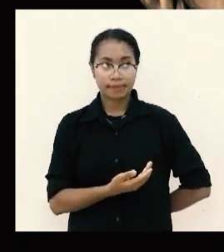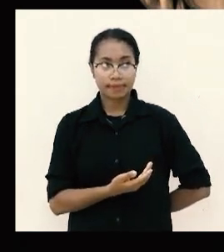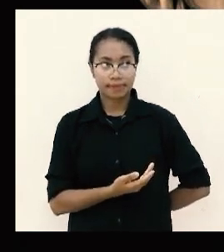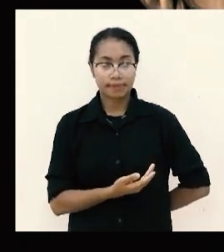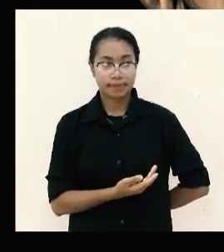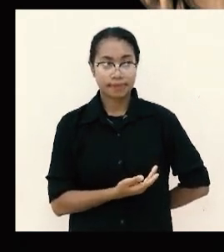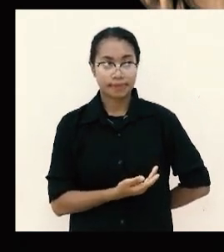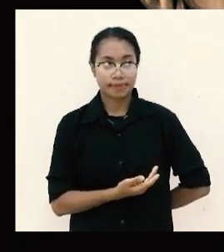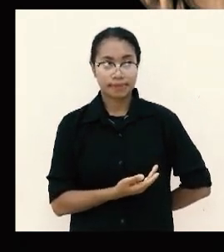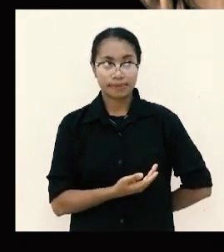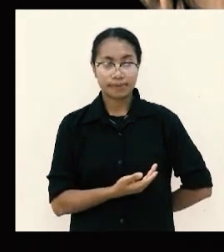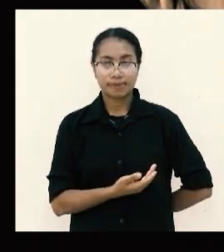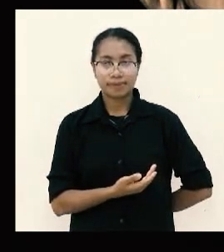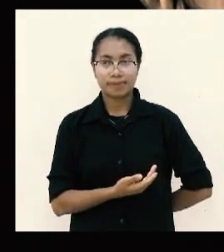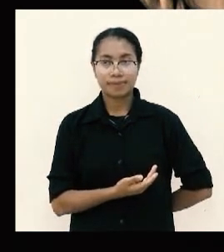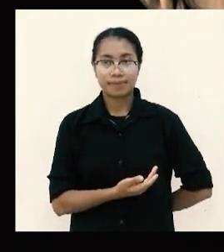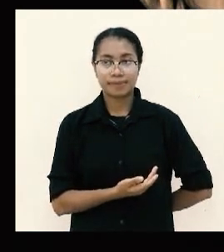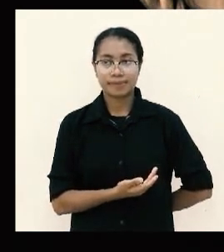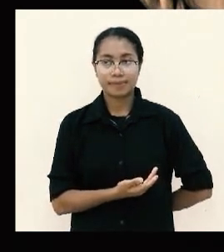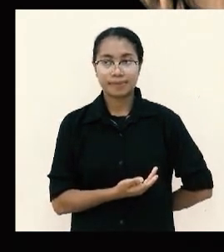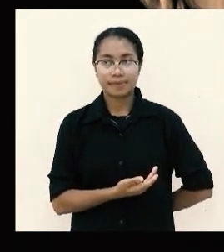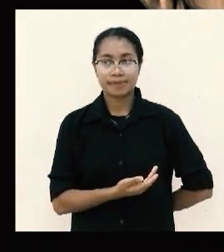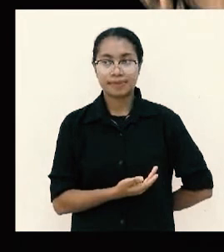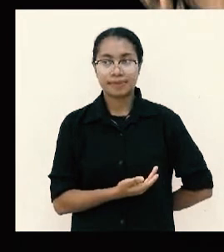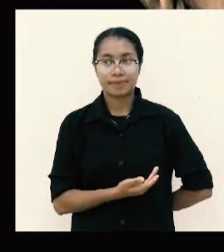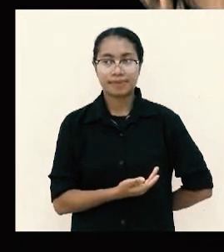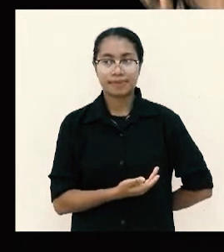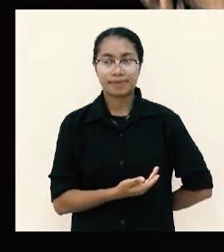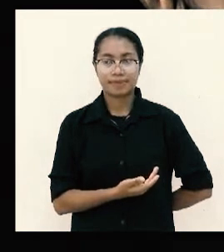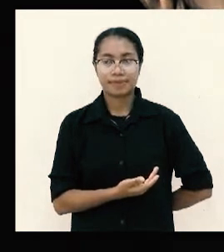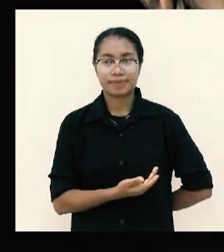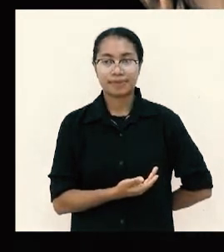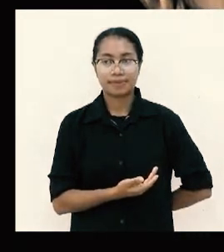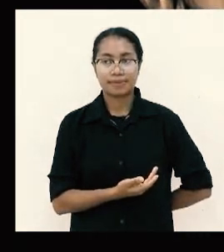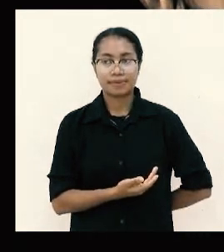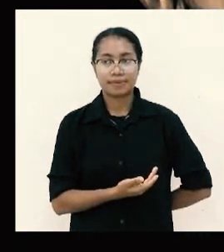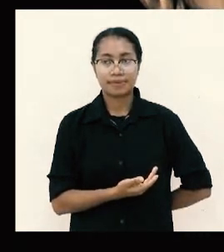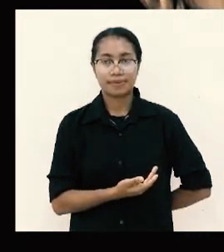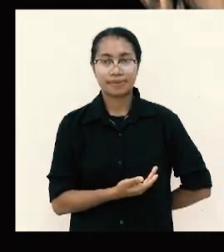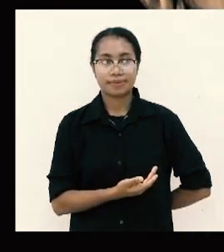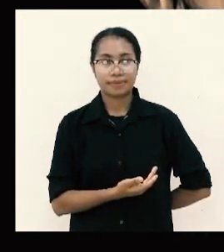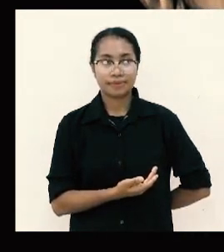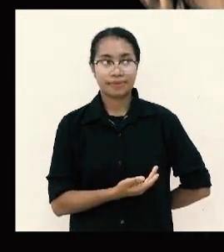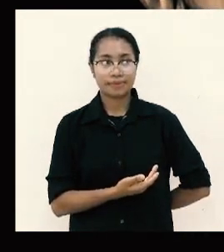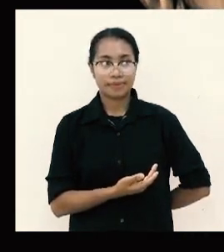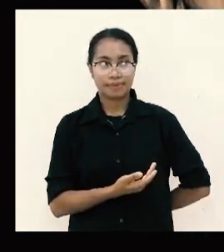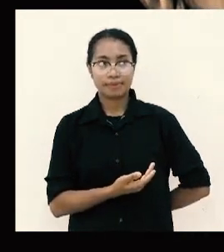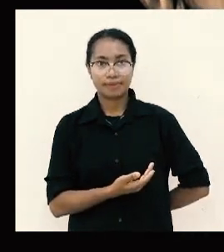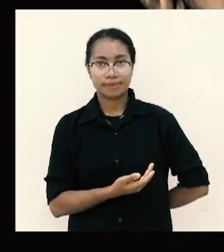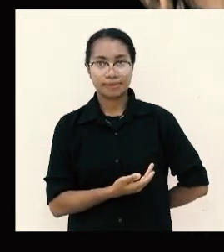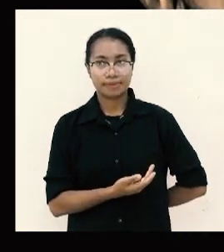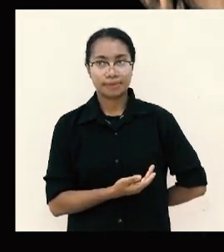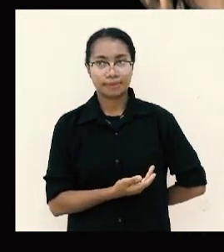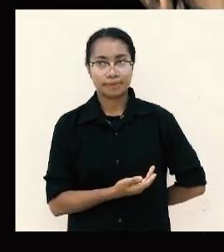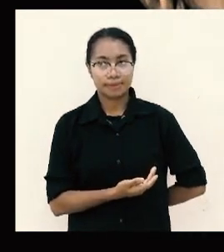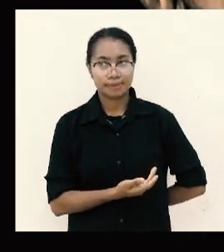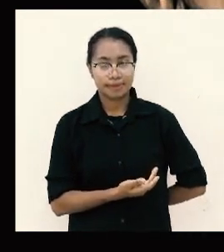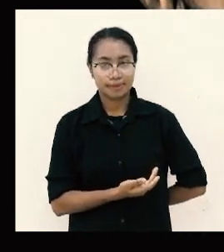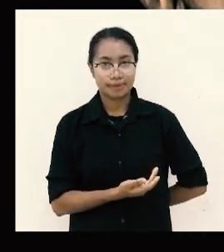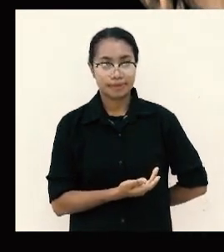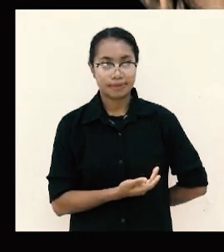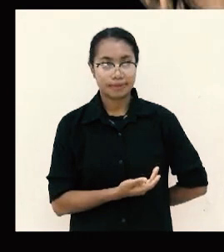sudah tiga kali memberi setelah jemaat Filipi memberi ayat 18 kini aku